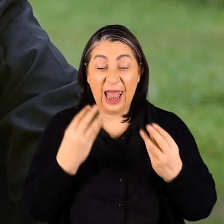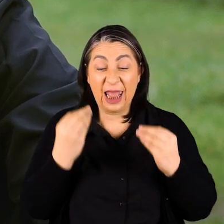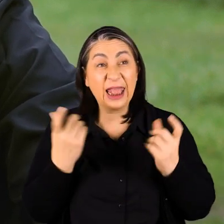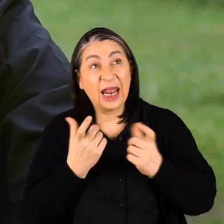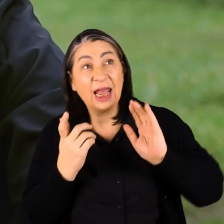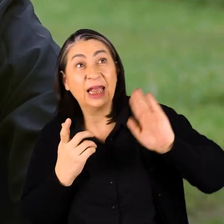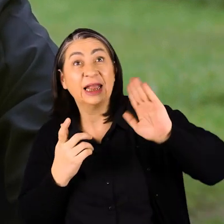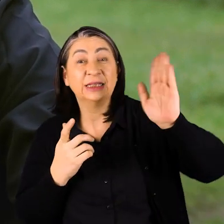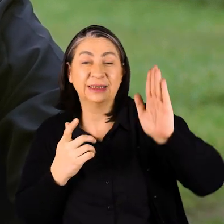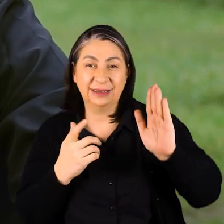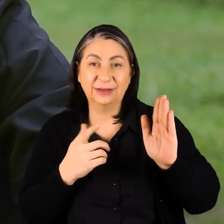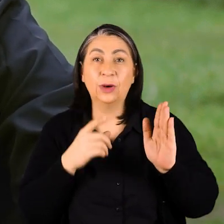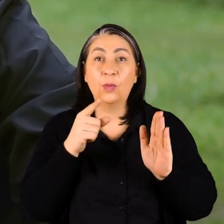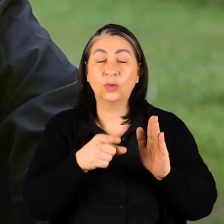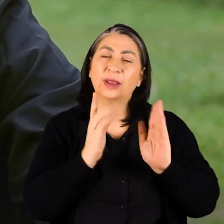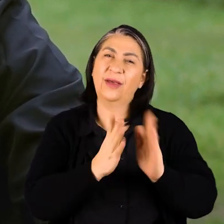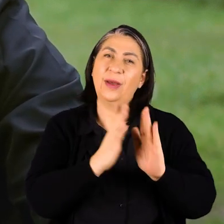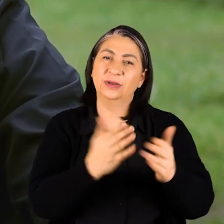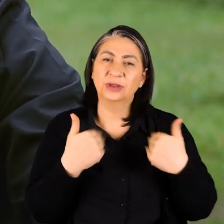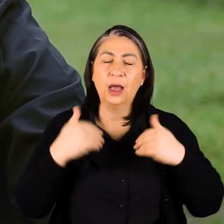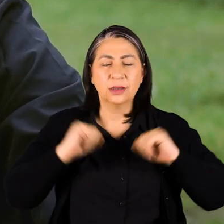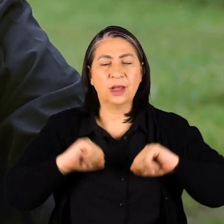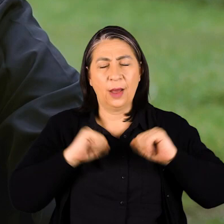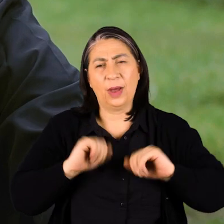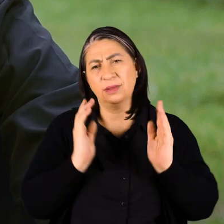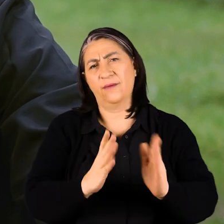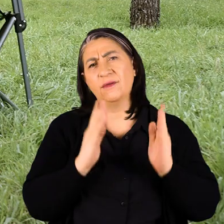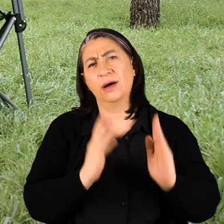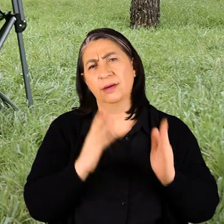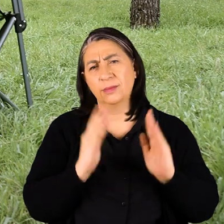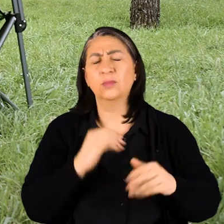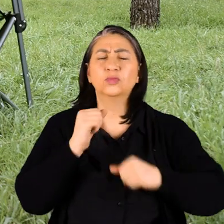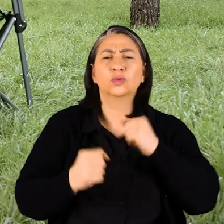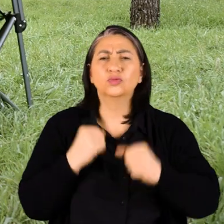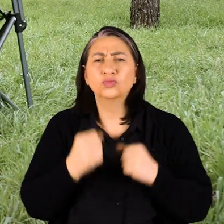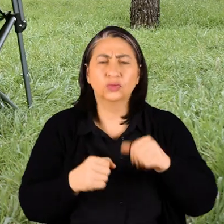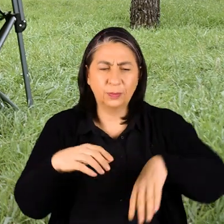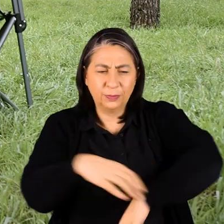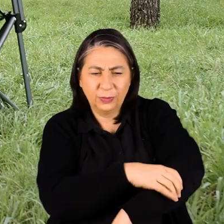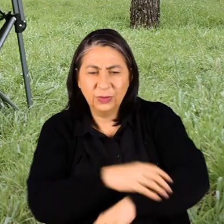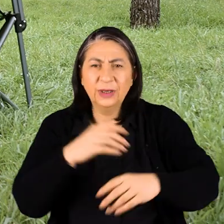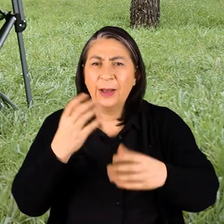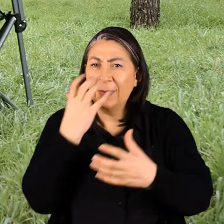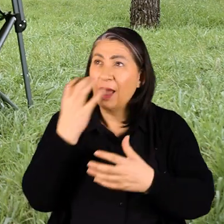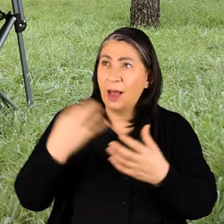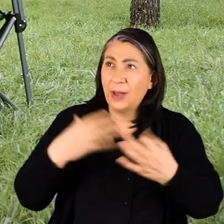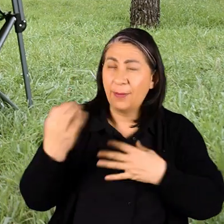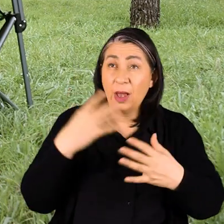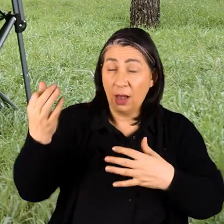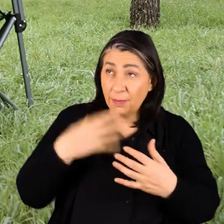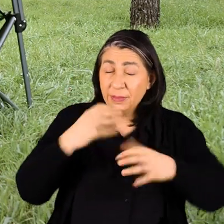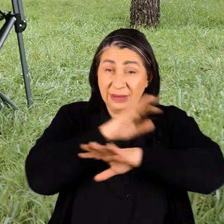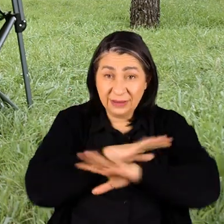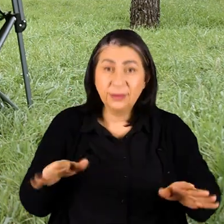ileriye nereye kadar taşıyabilirsek Bunda devam edeceğiz Antrenmanlar işte devam edecek Koşu proteziyle ilgili işte beklediklerimiz haberler var Onlar